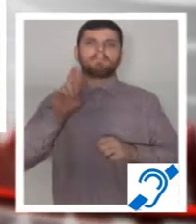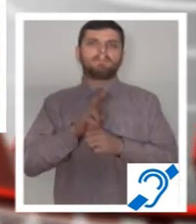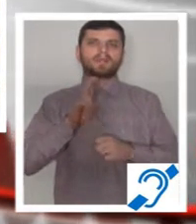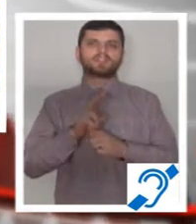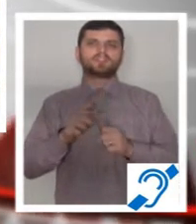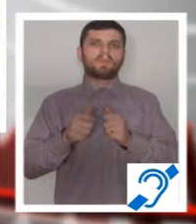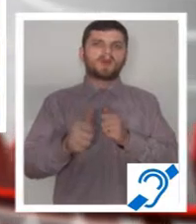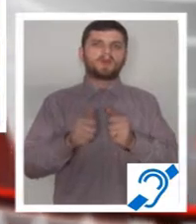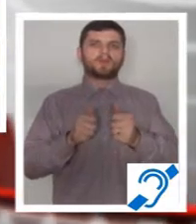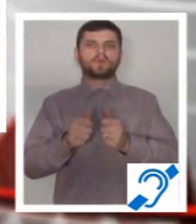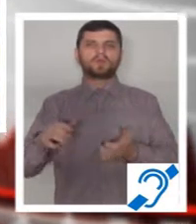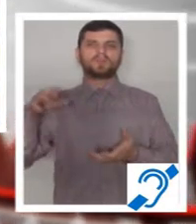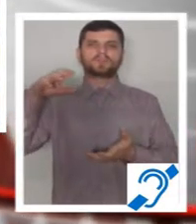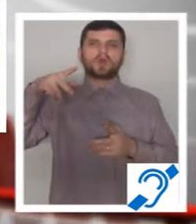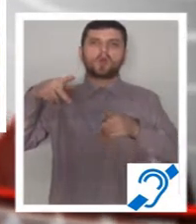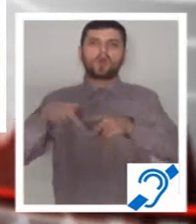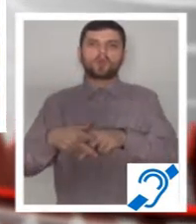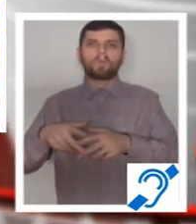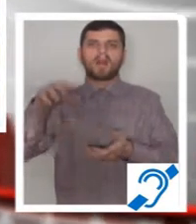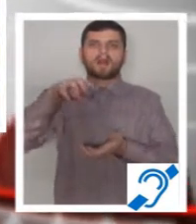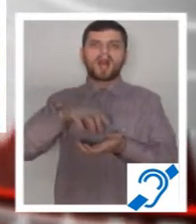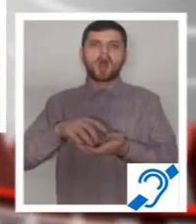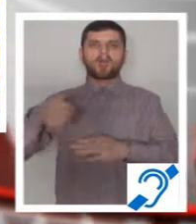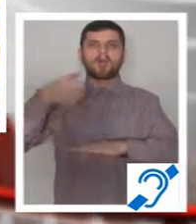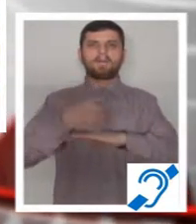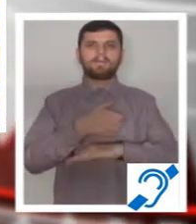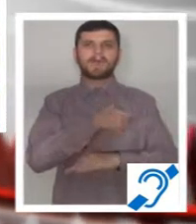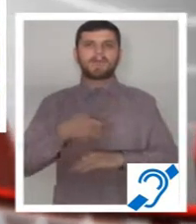așa un guru al politicii, sunt.